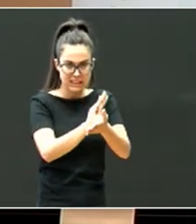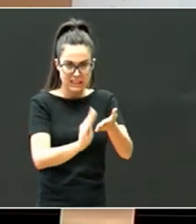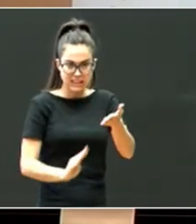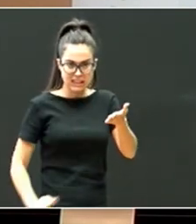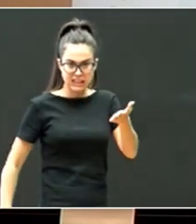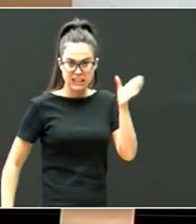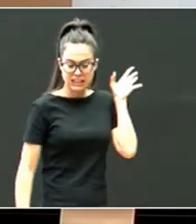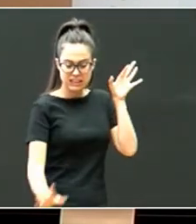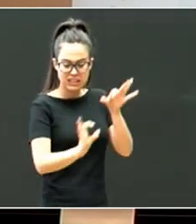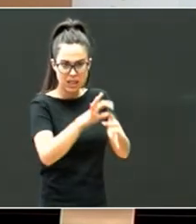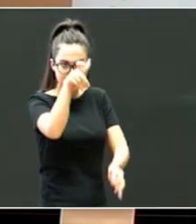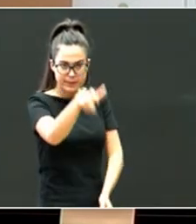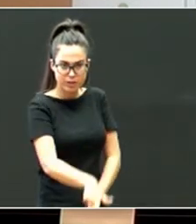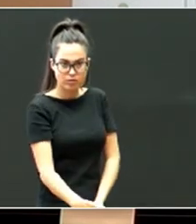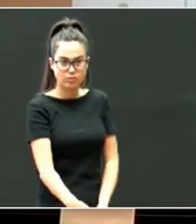egokia dena.